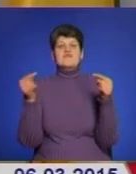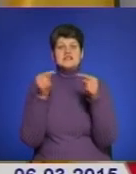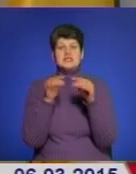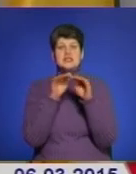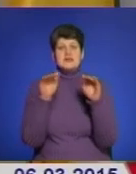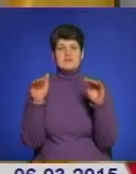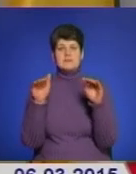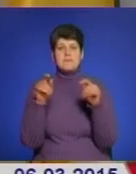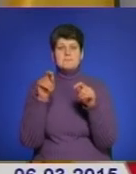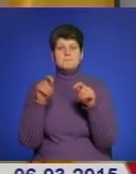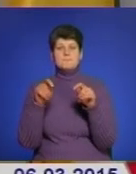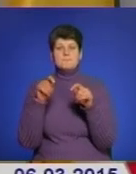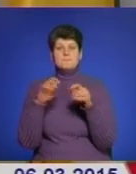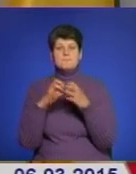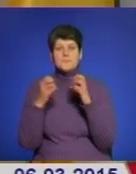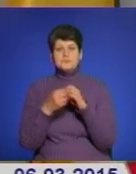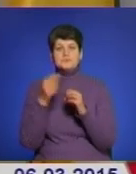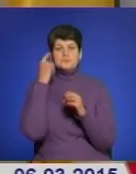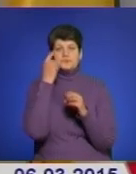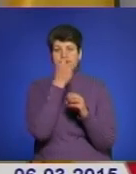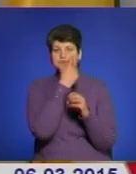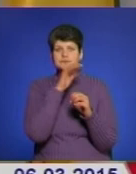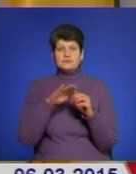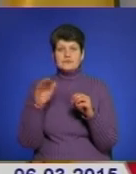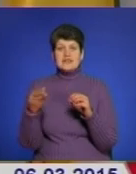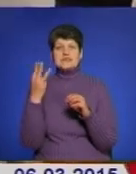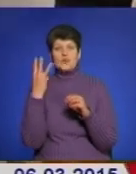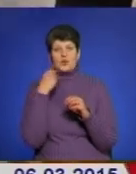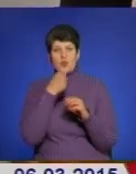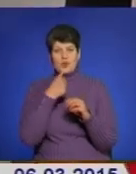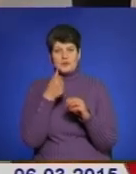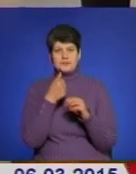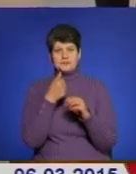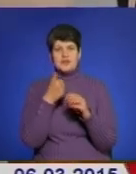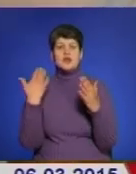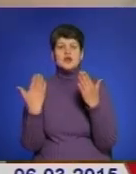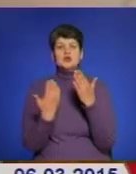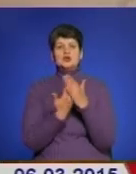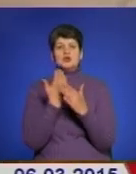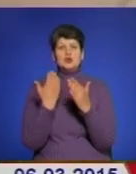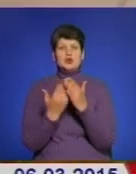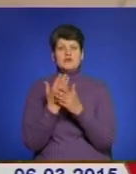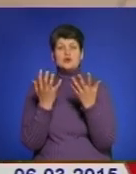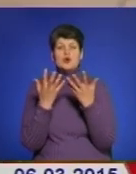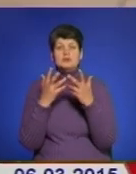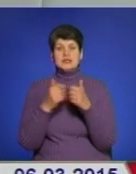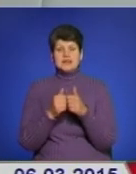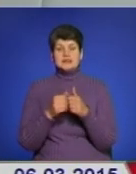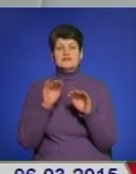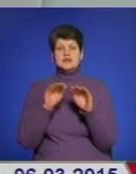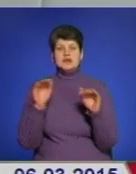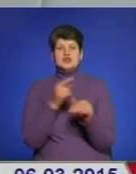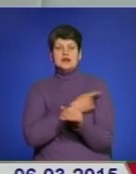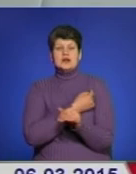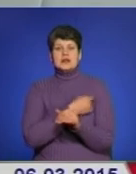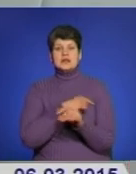порушення зору у дітей, зокрема з трьох років. Новим офтальмологічним обладнанням в обласній дитячій лікарні